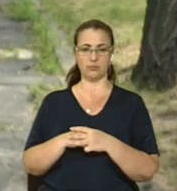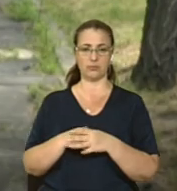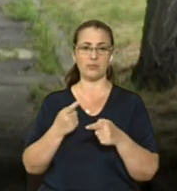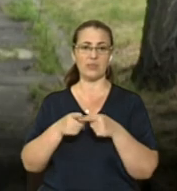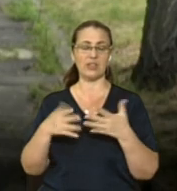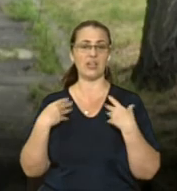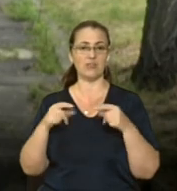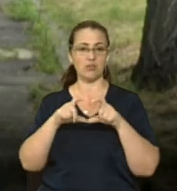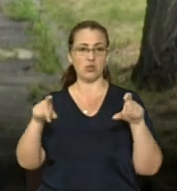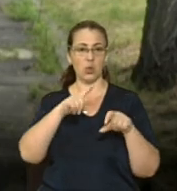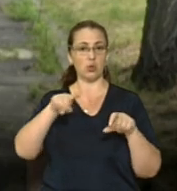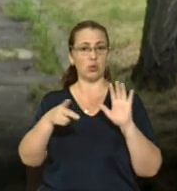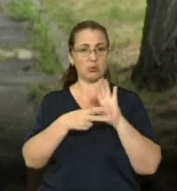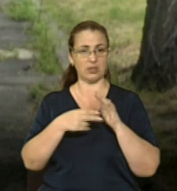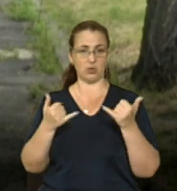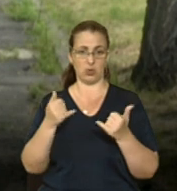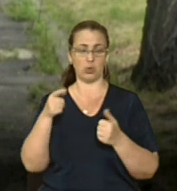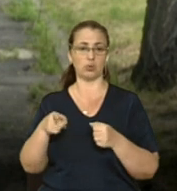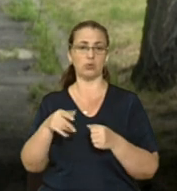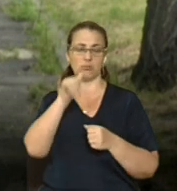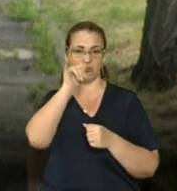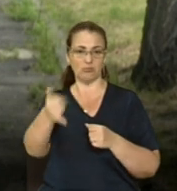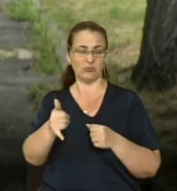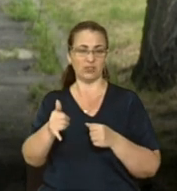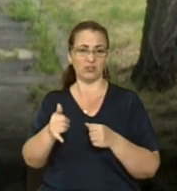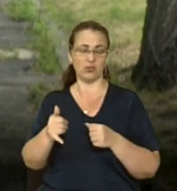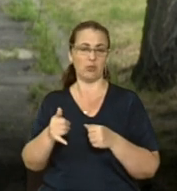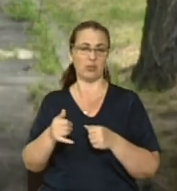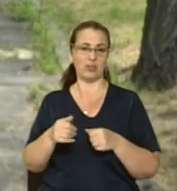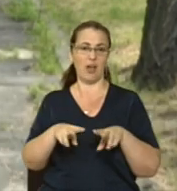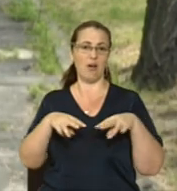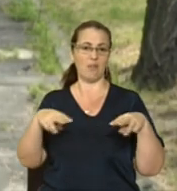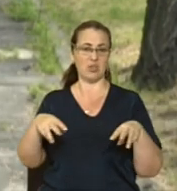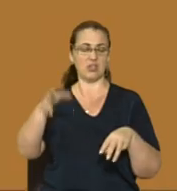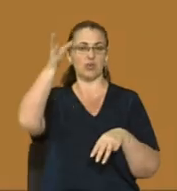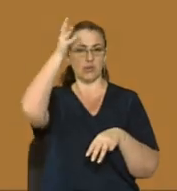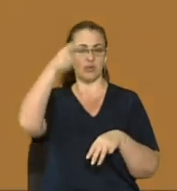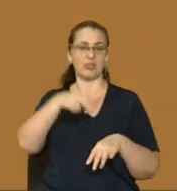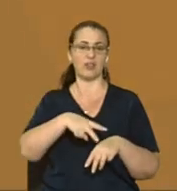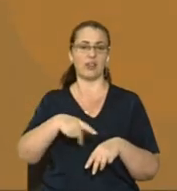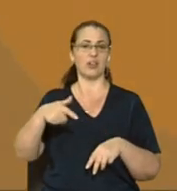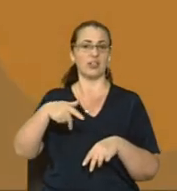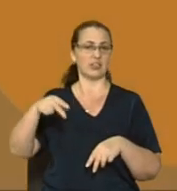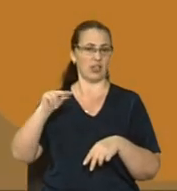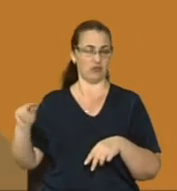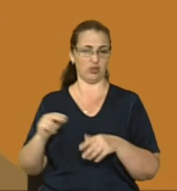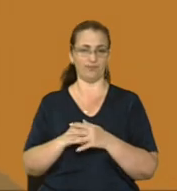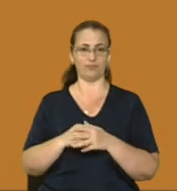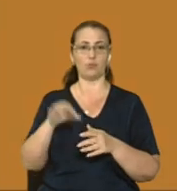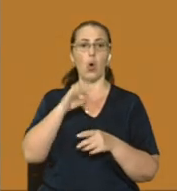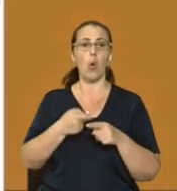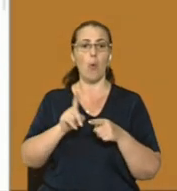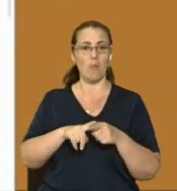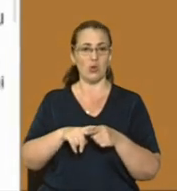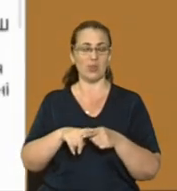Це львівська школа номер 7. Сьогодні тут відмовили у візиті міністерців освіти України Лілії Гриневич. Про це міністрка повідомила на своїй